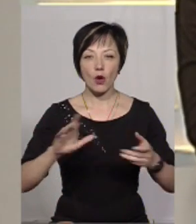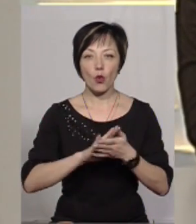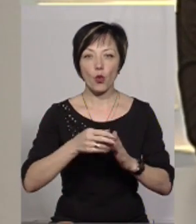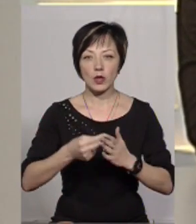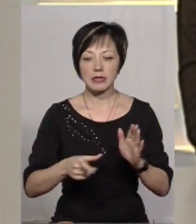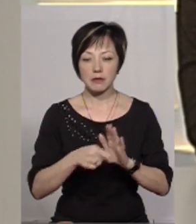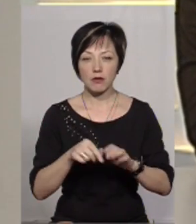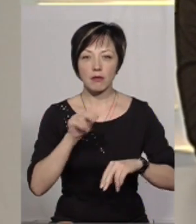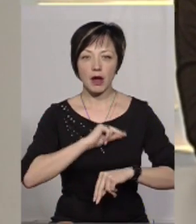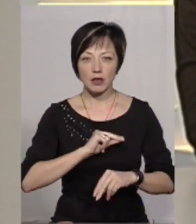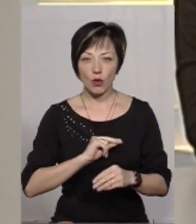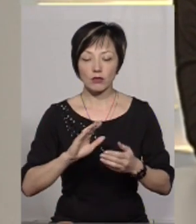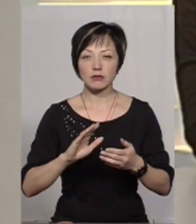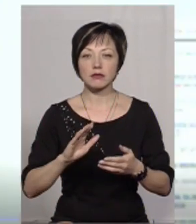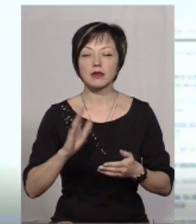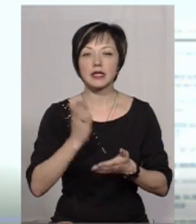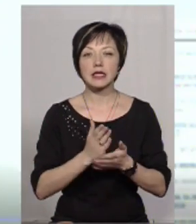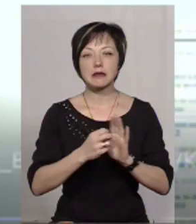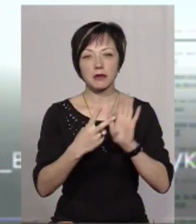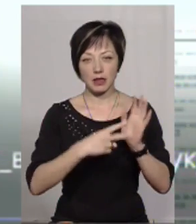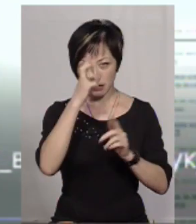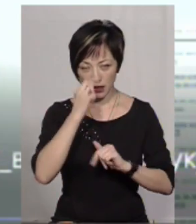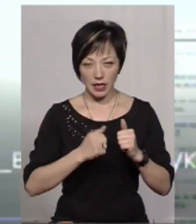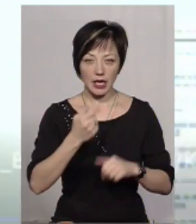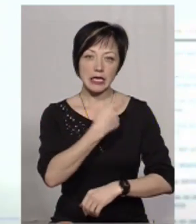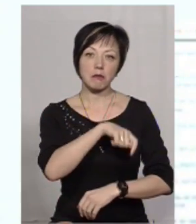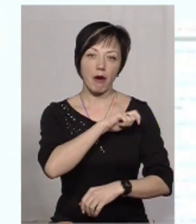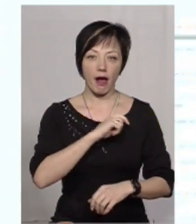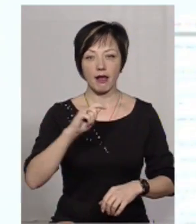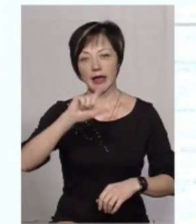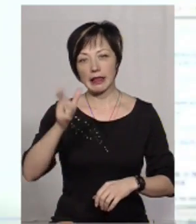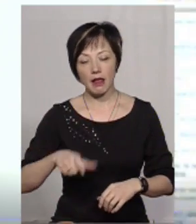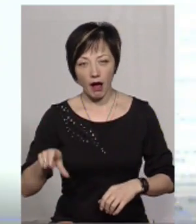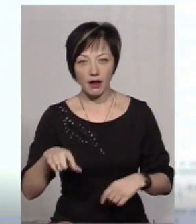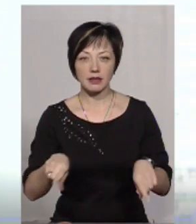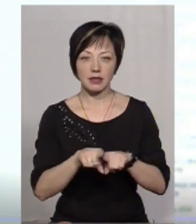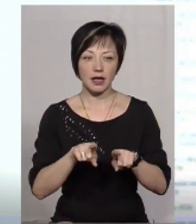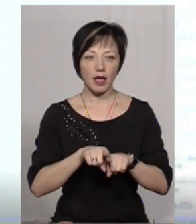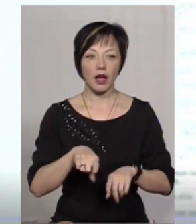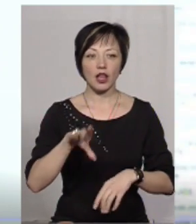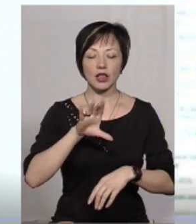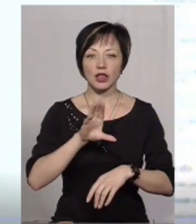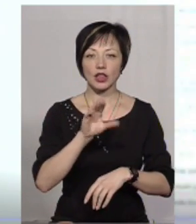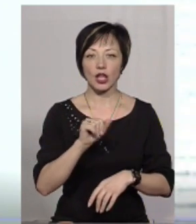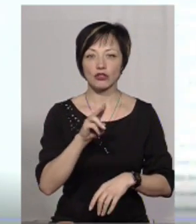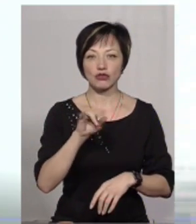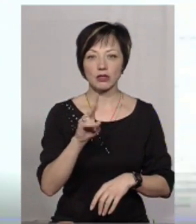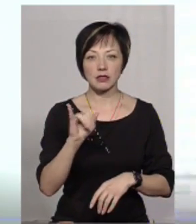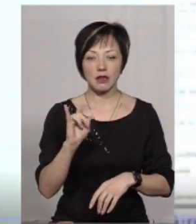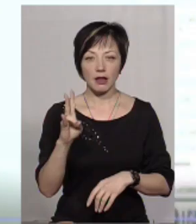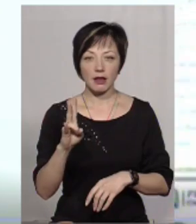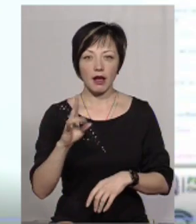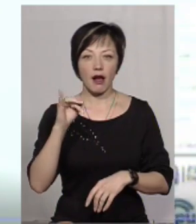укладено із 17 країнами, а серед них є Іспанія, Італія, так само Таджикистан, Казахстан.